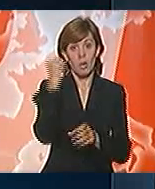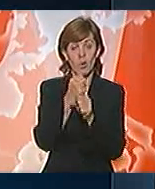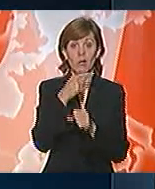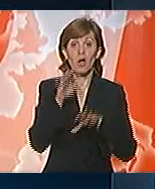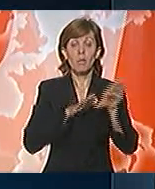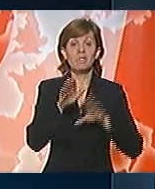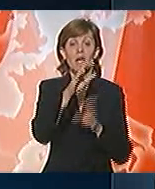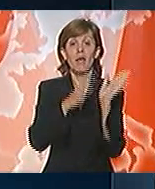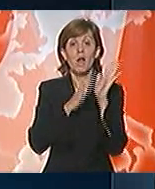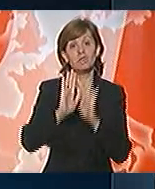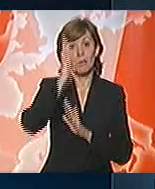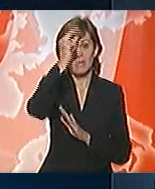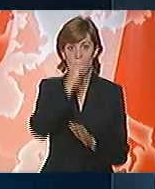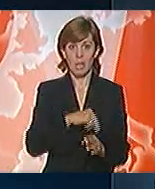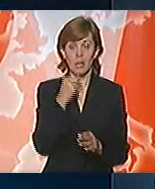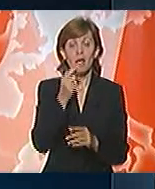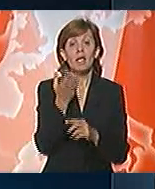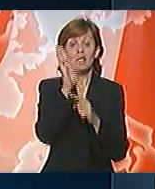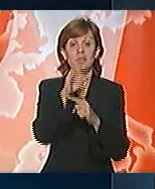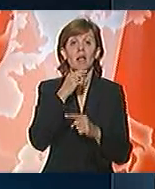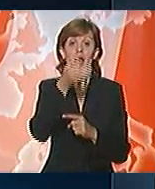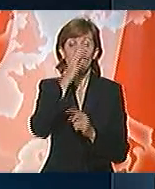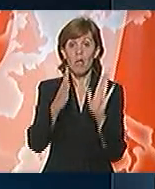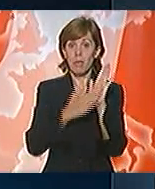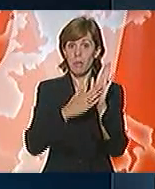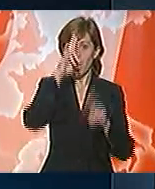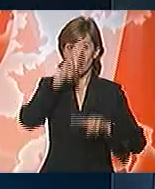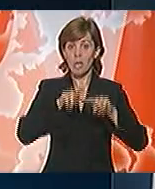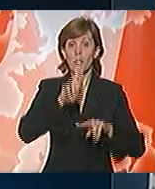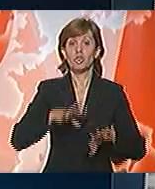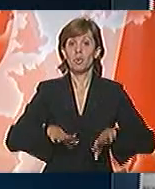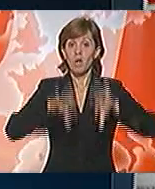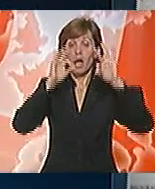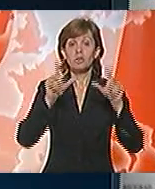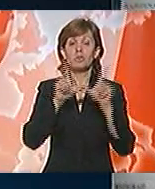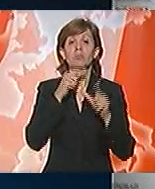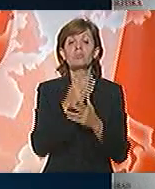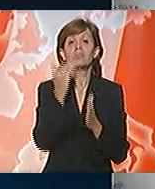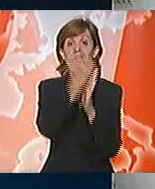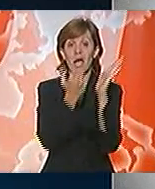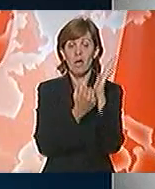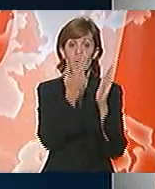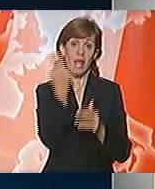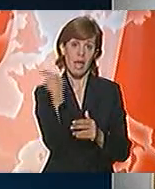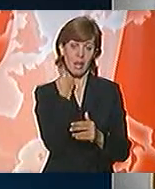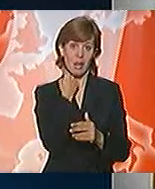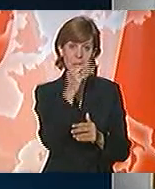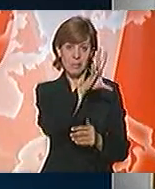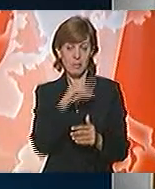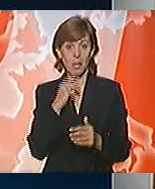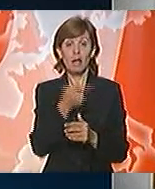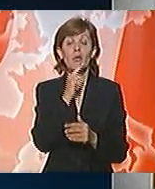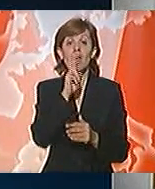ministarka Malović za blic nedelje i istakla da najbolji primer rešenja možemo pronaći u zakonima Velike Britanije, koja je